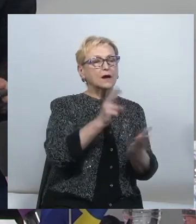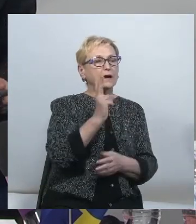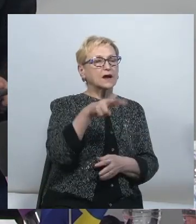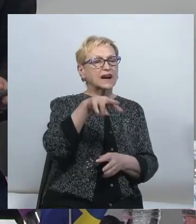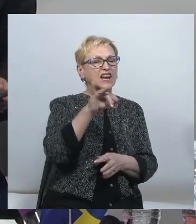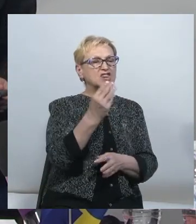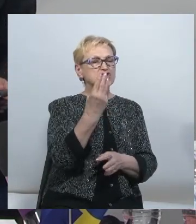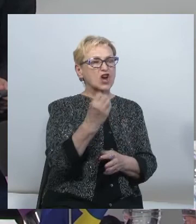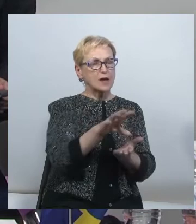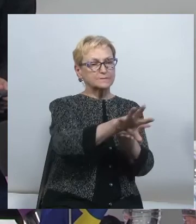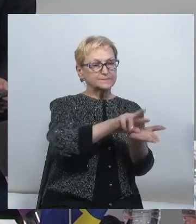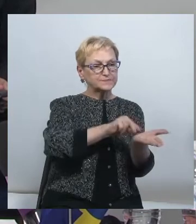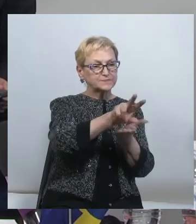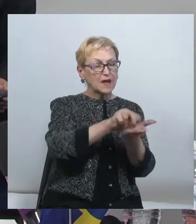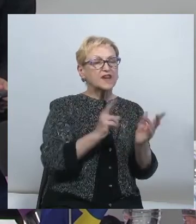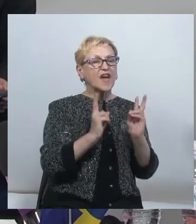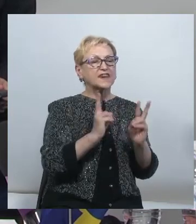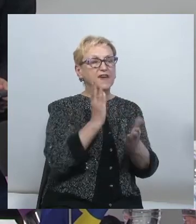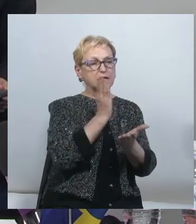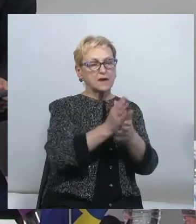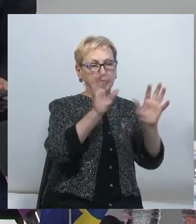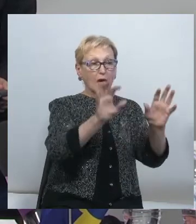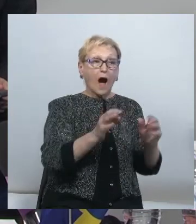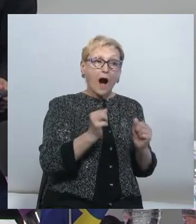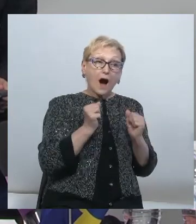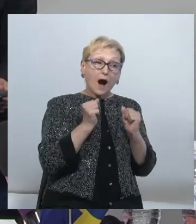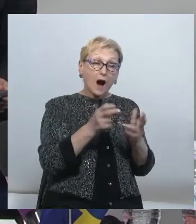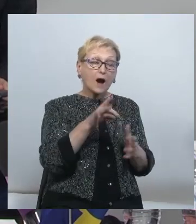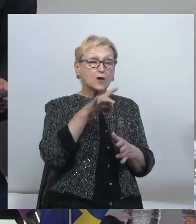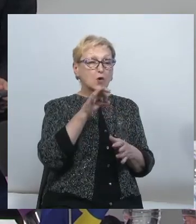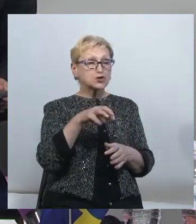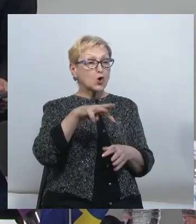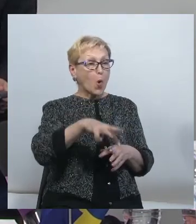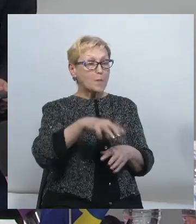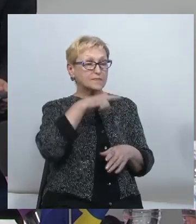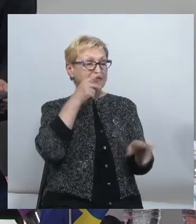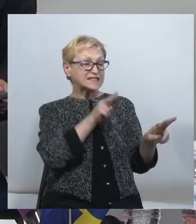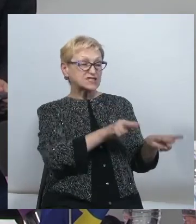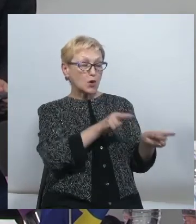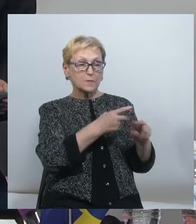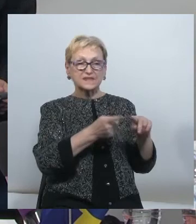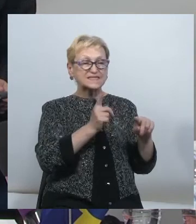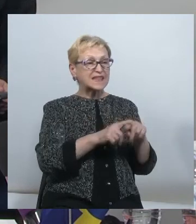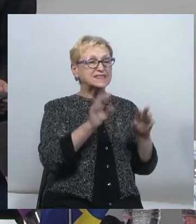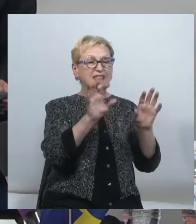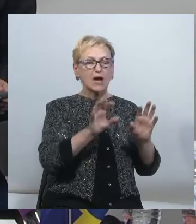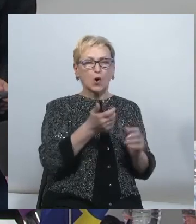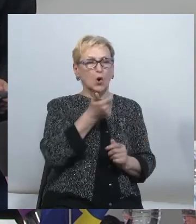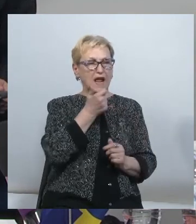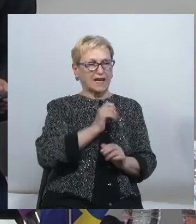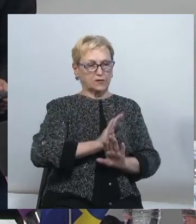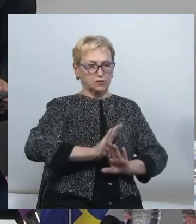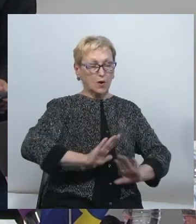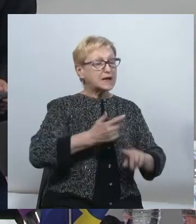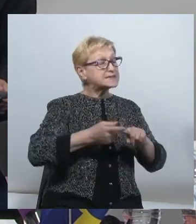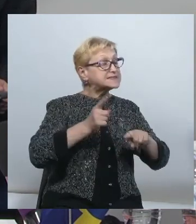в боротьбі проти цієї реформи. Порівняння з Роскомнадзором в принципі некоректне, оскільки Роскомнадзор, на моє повне переконання,